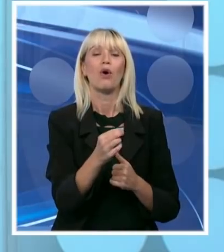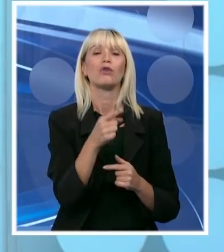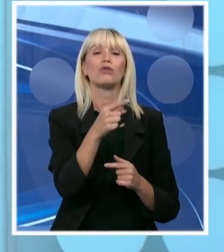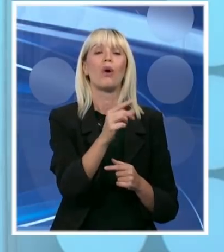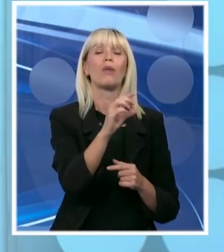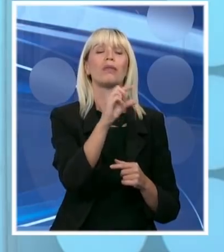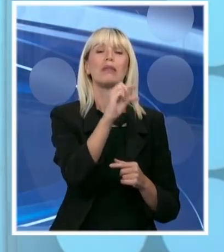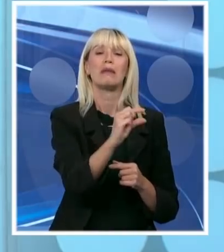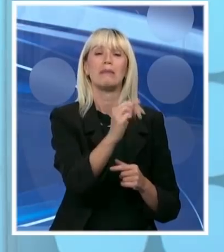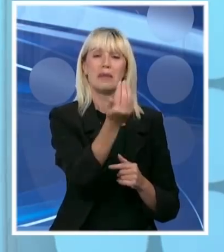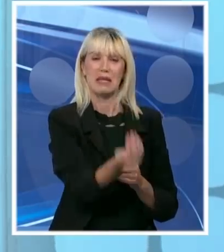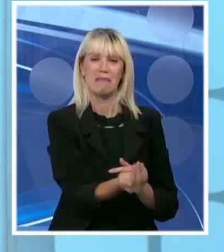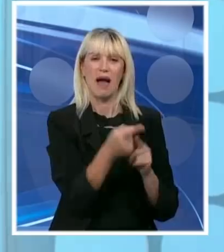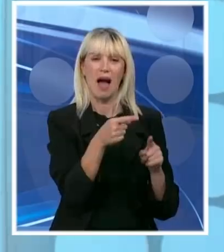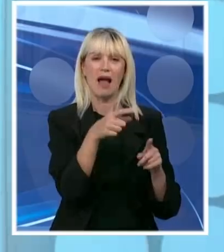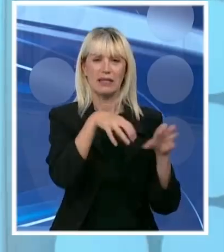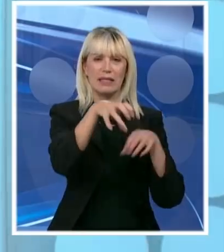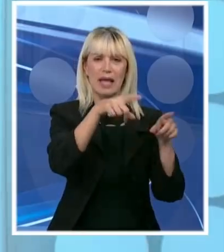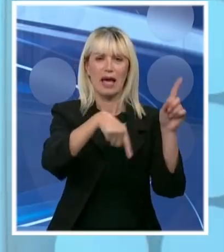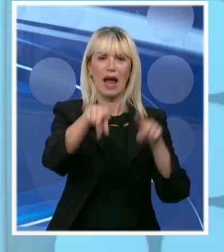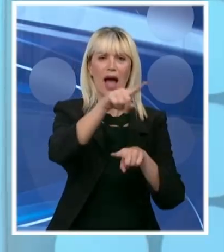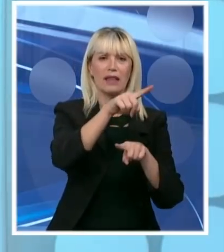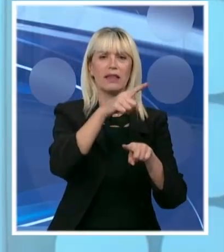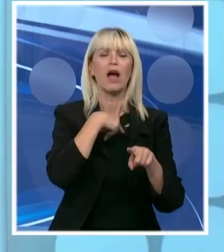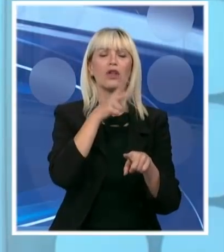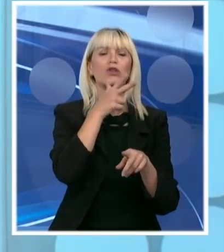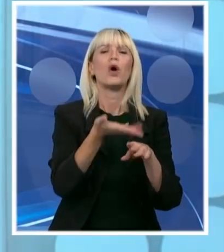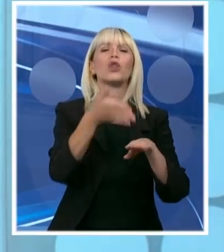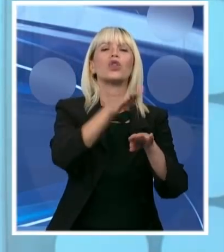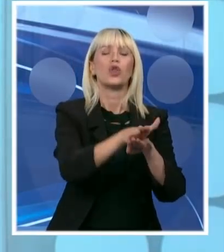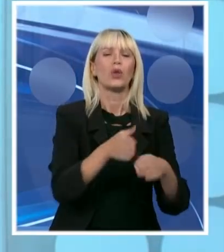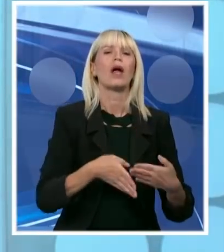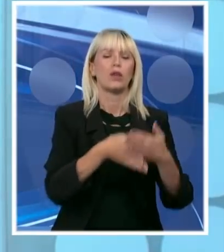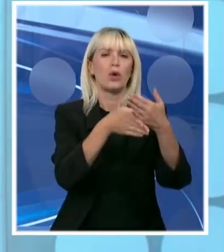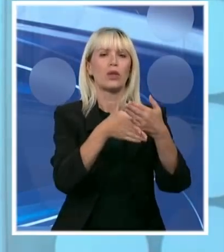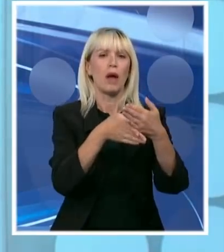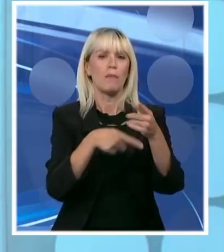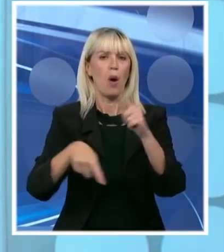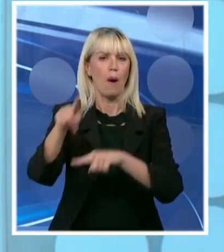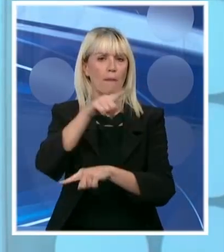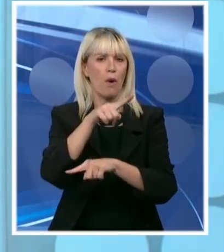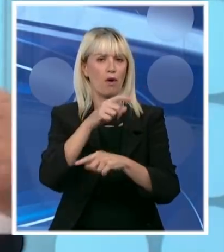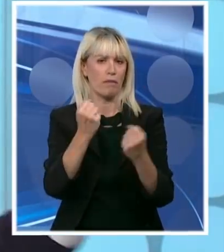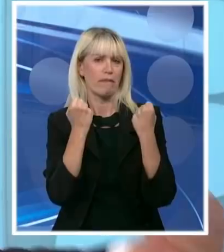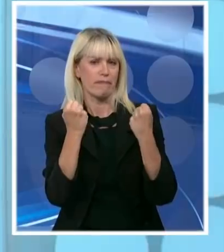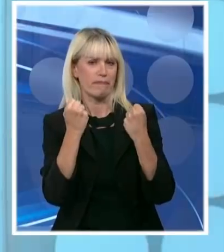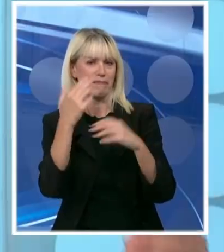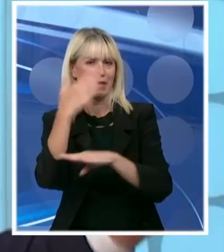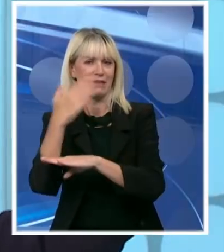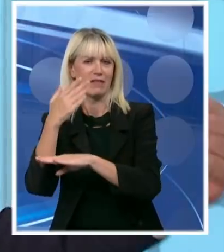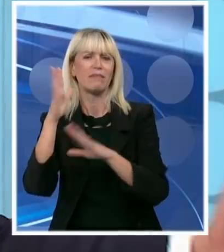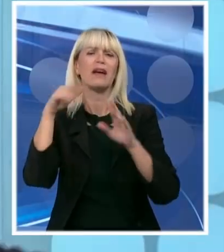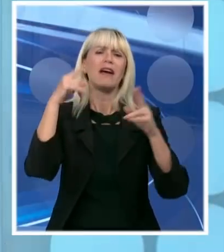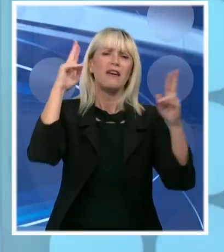njihove radnike. Ne zato što ti ljudi nisu radili, radili su. hoćemo da finansijski dodatno pomognemo, hoćemo da finansijski dodatno osnažimo i od